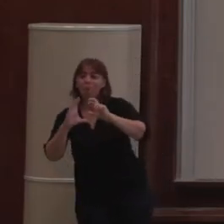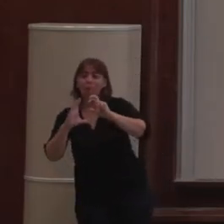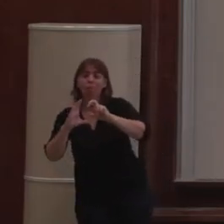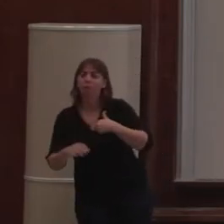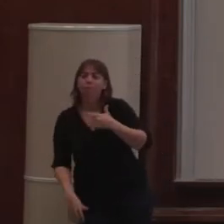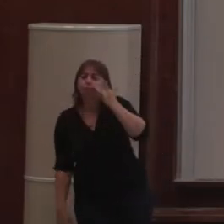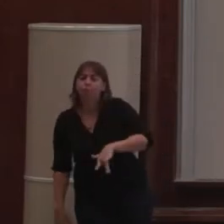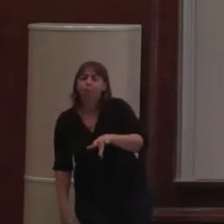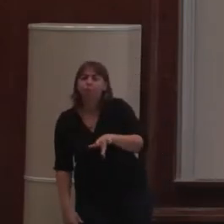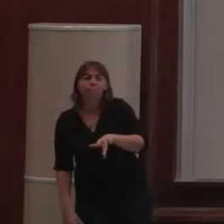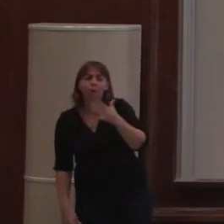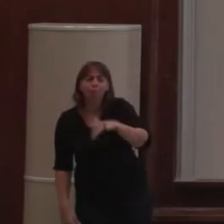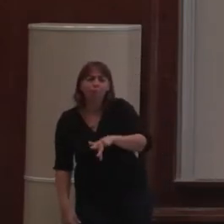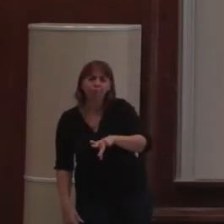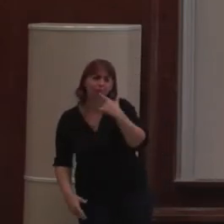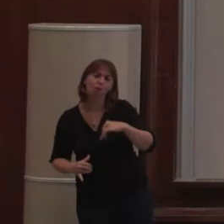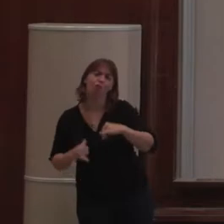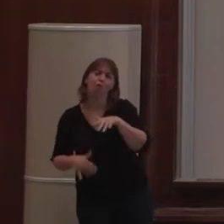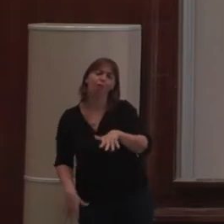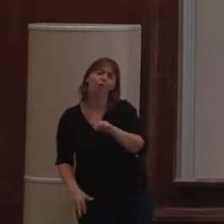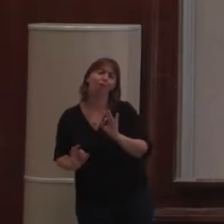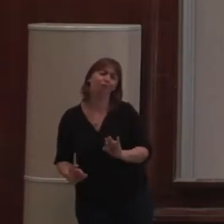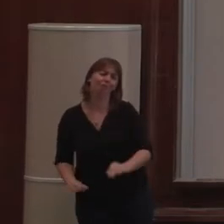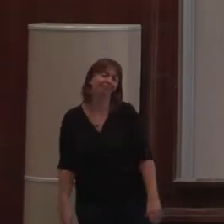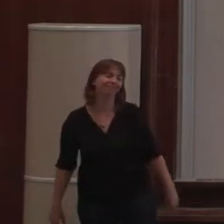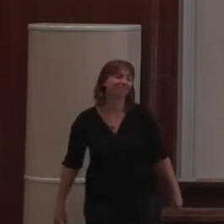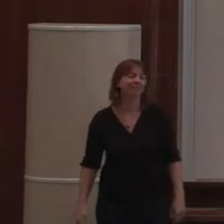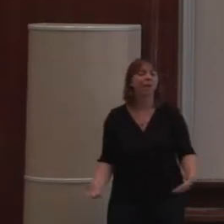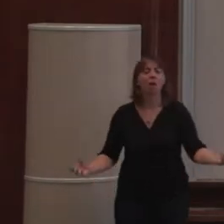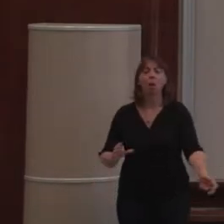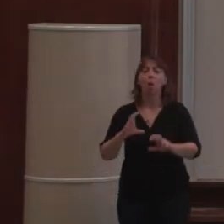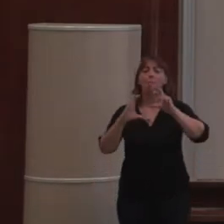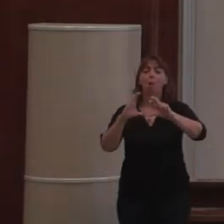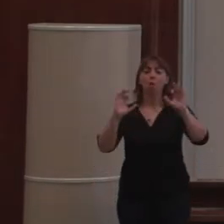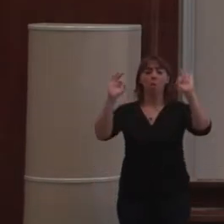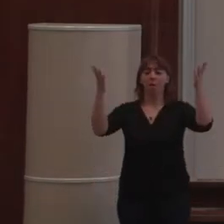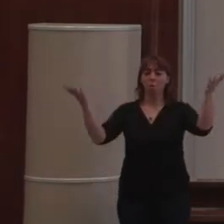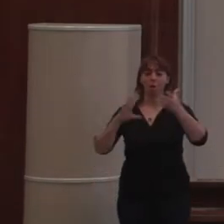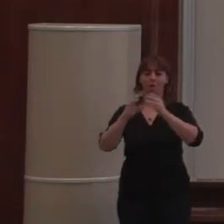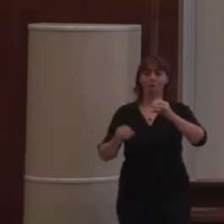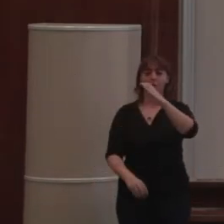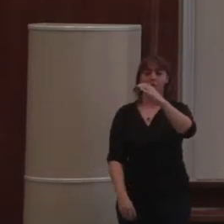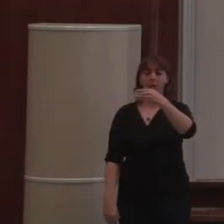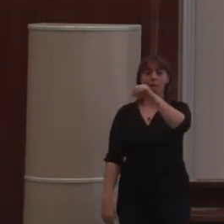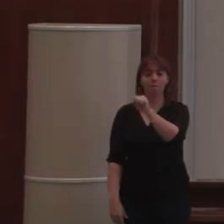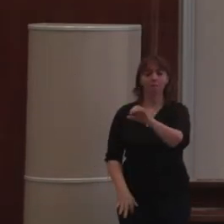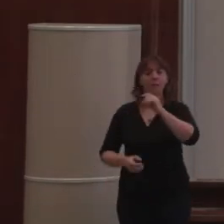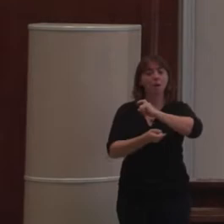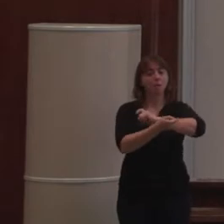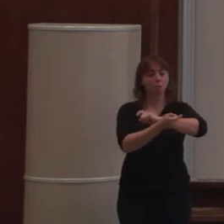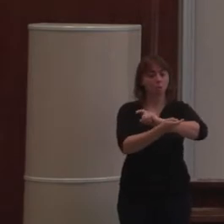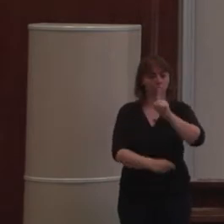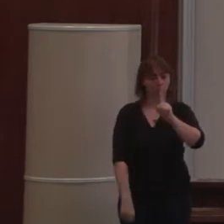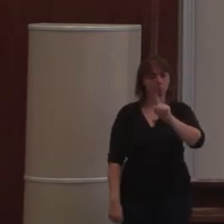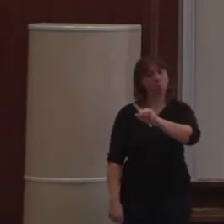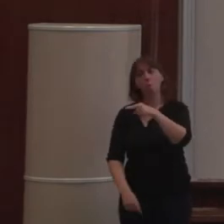a priori vous n'avez pas entendu parler si vous êtes plus jeune que ça. Alors PLON, c'est un CMS en Python, c'est